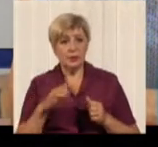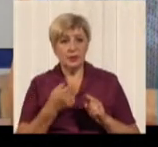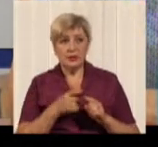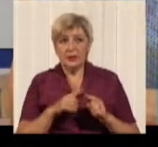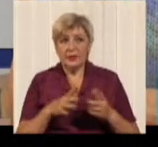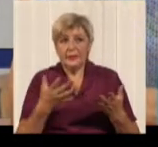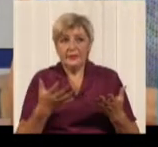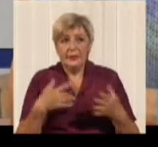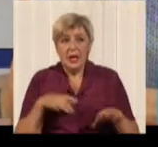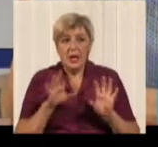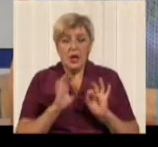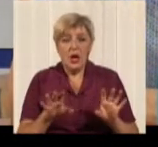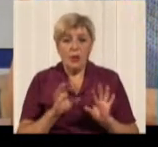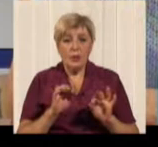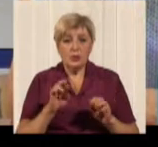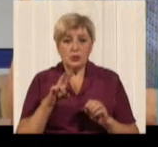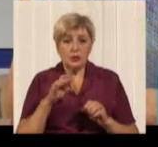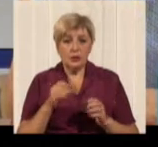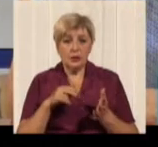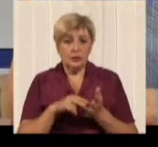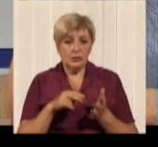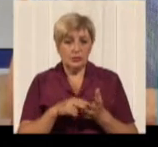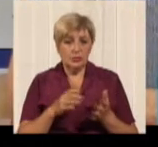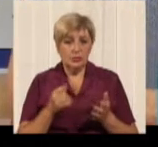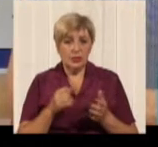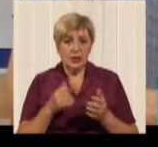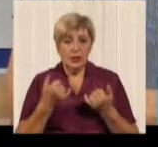для проїздки в рівні транспорту.